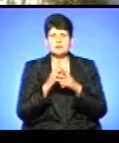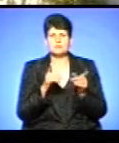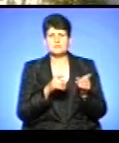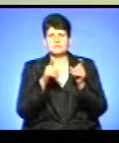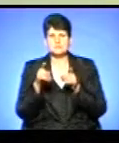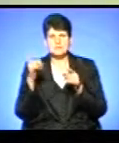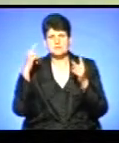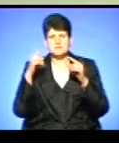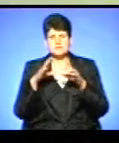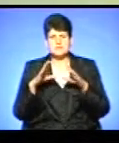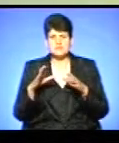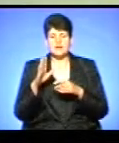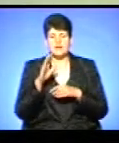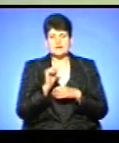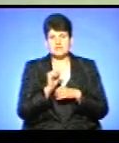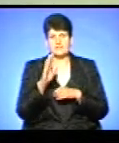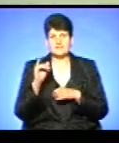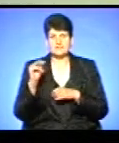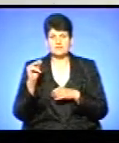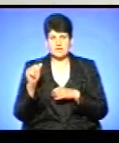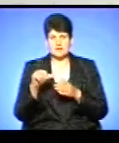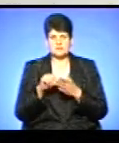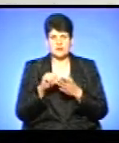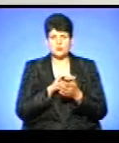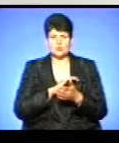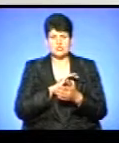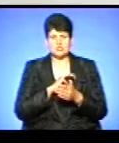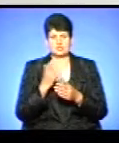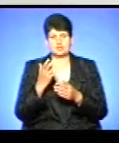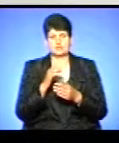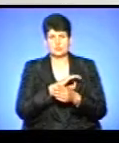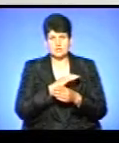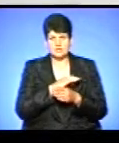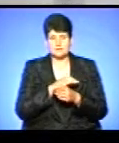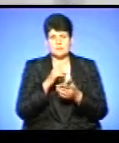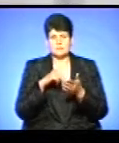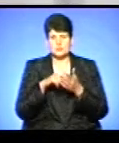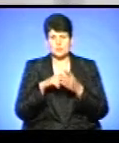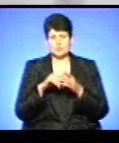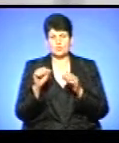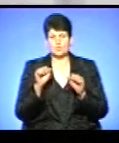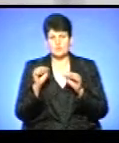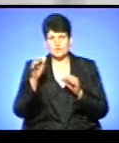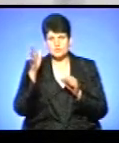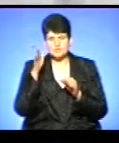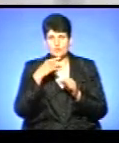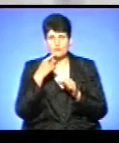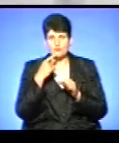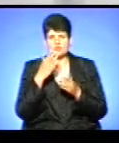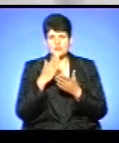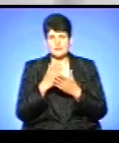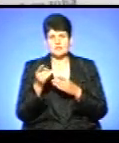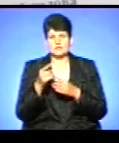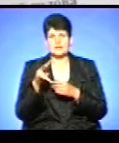школи мистецтв. Андрій Вівчар, який представляє юридичні інтереси міського управління освіти, повідомив, що відповідно до рішення міськради правонаступником є